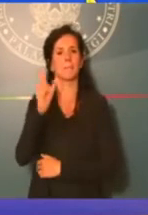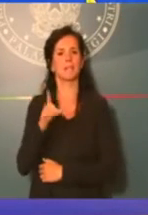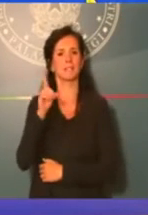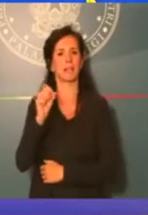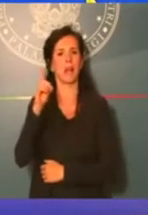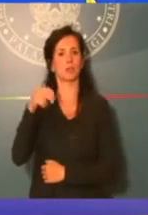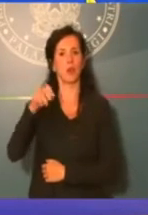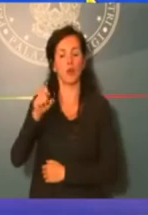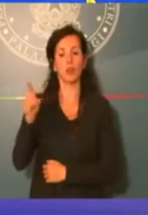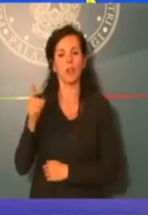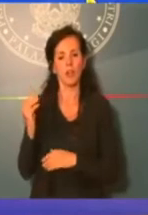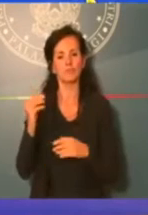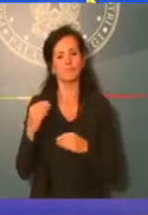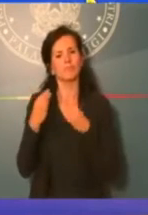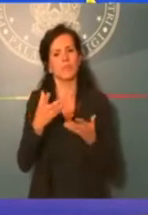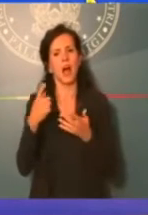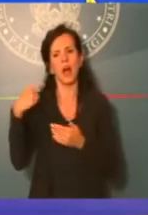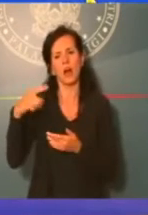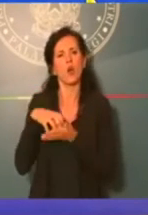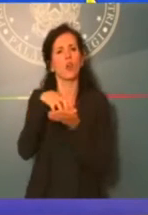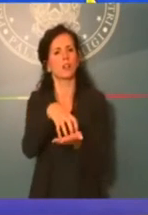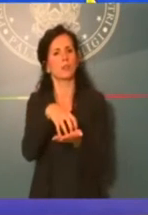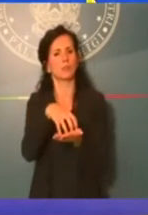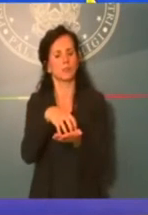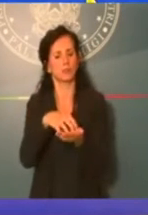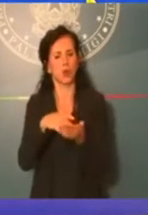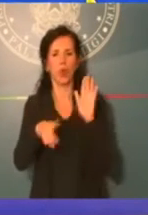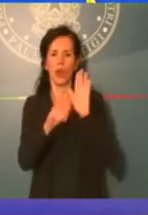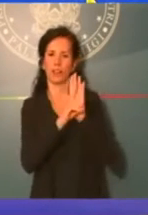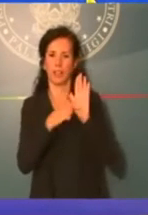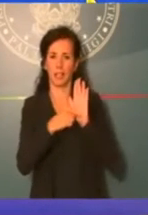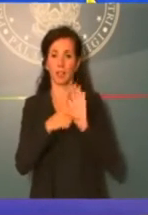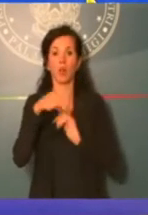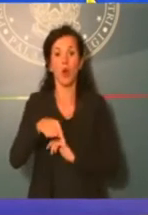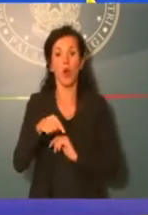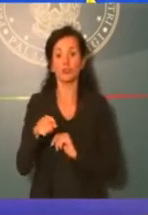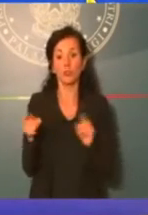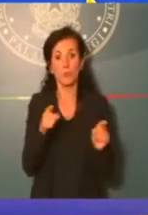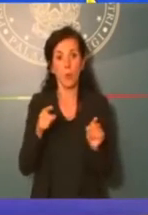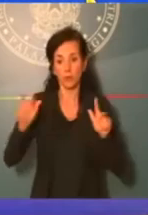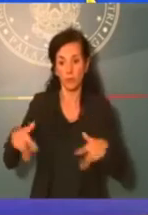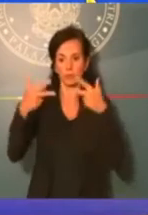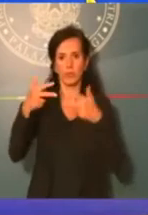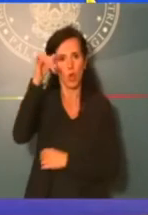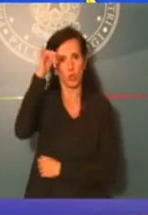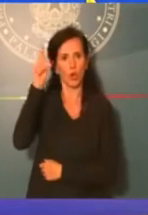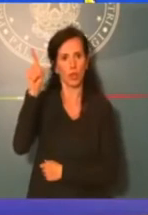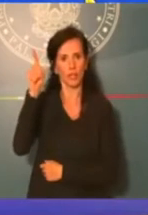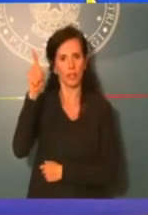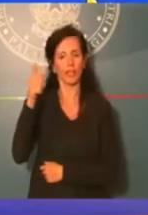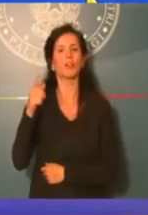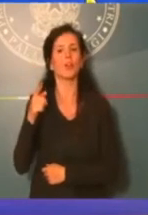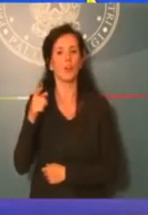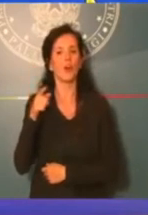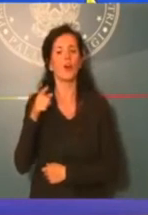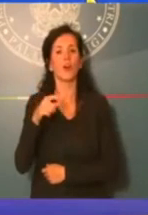questo provvedimento e quindi di questo percorso. Oggi si collega da Torino, immagino non distante da sé ci sarà il